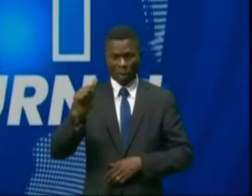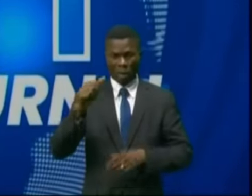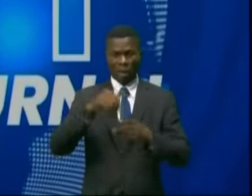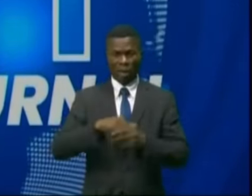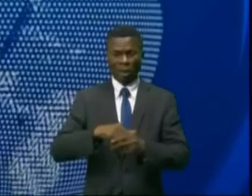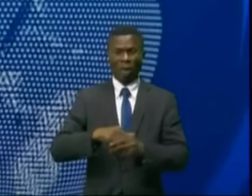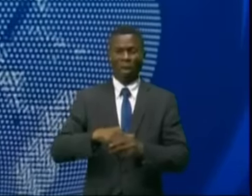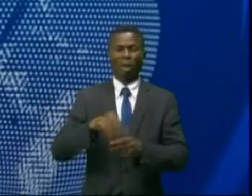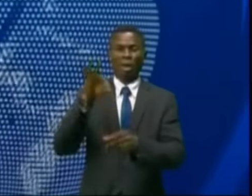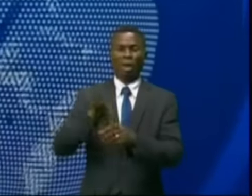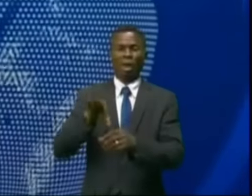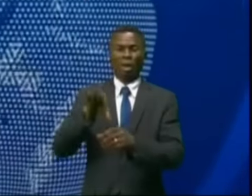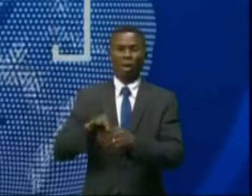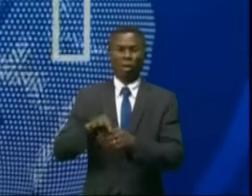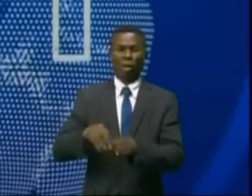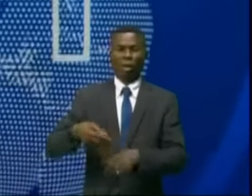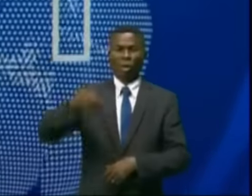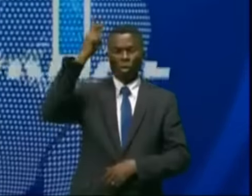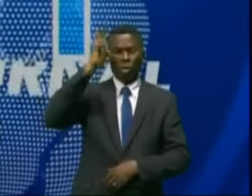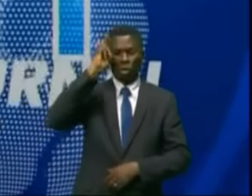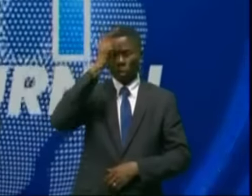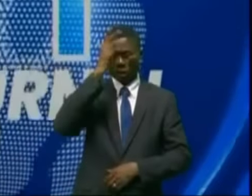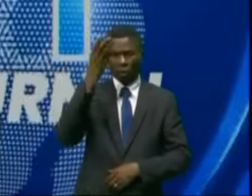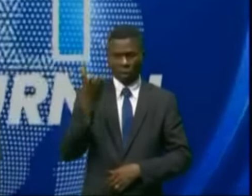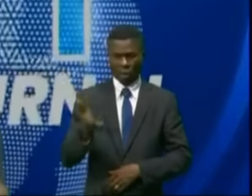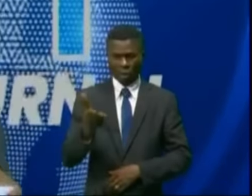la circonscription électorale du Haut-Katanga.